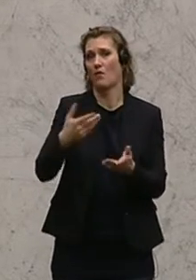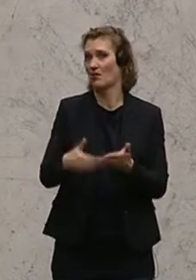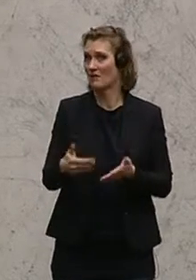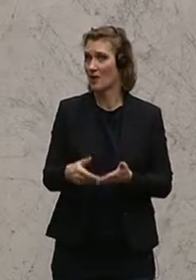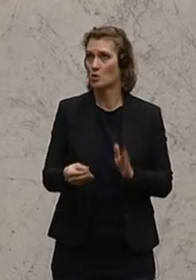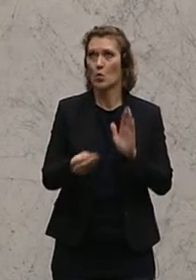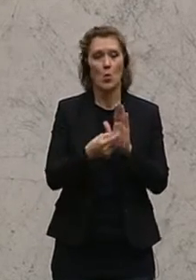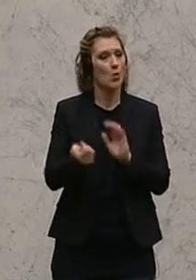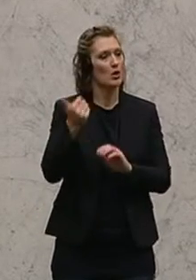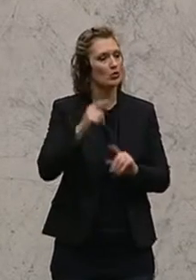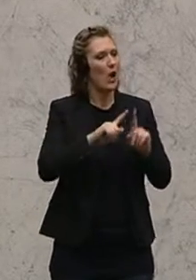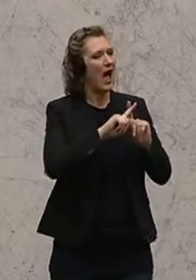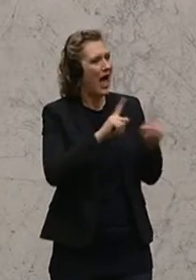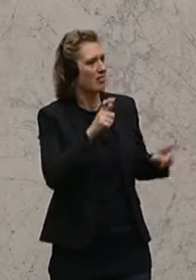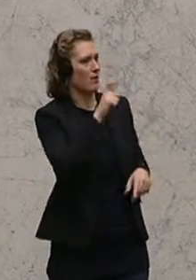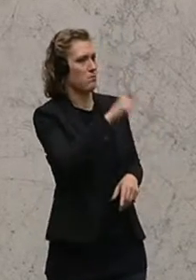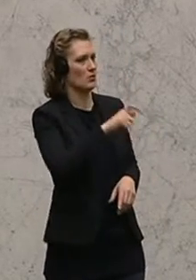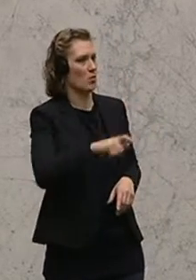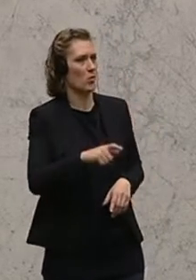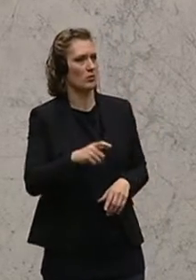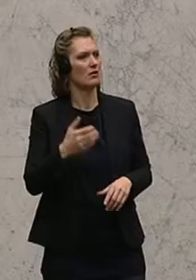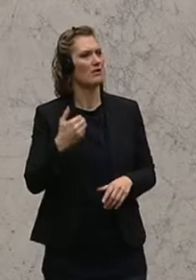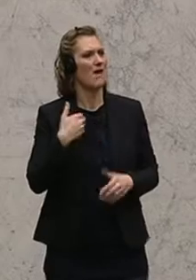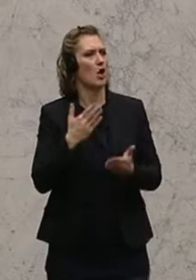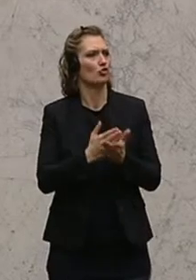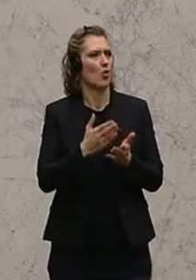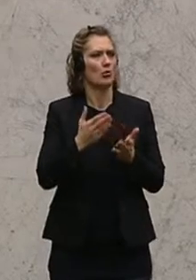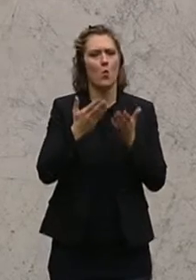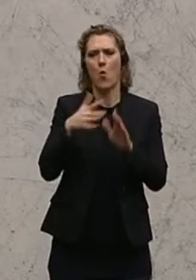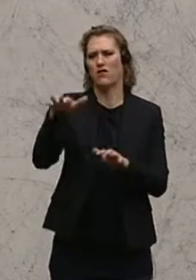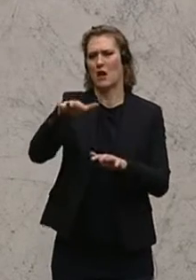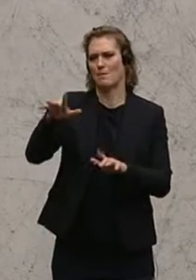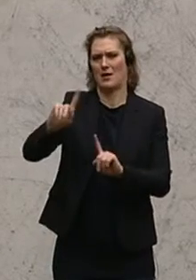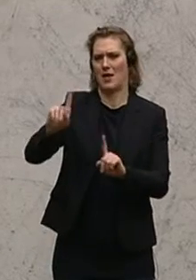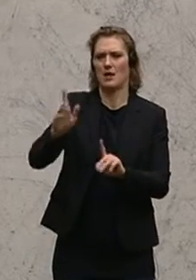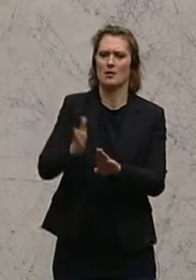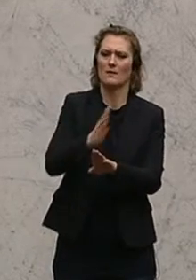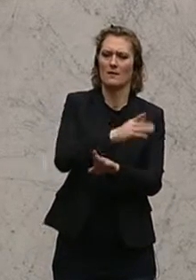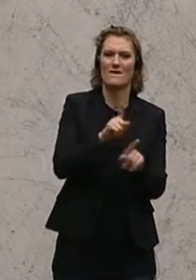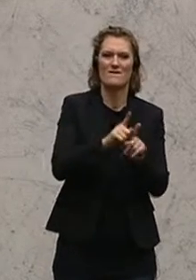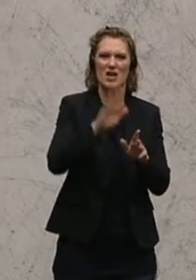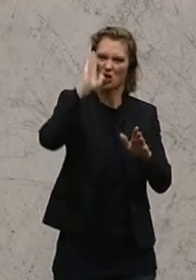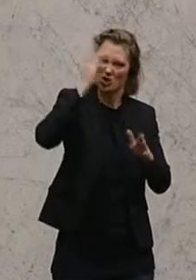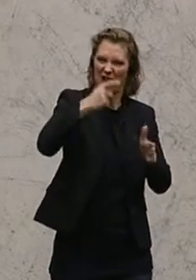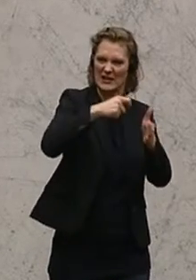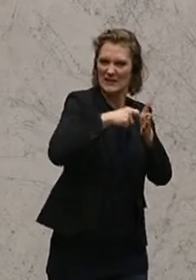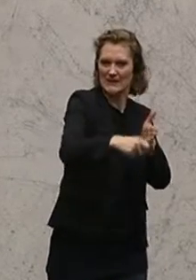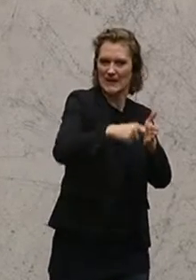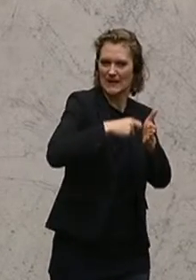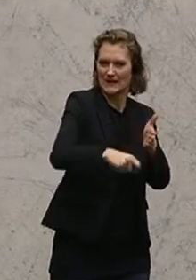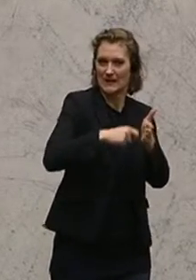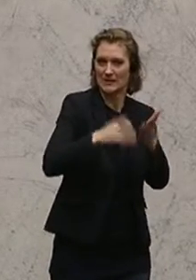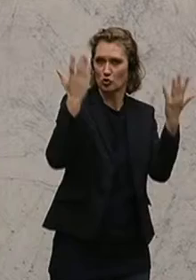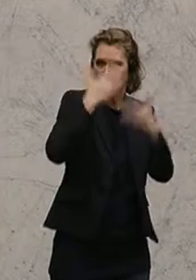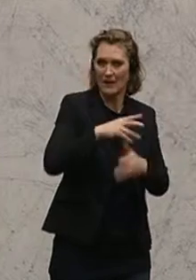zusätzlich ja noch explizit all jene Personen, die nicht jetzt schon Personen im öffentlichen Interesse sind, geschwärzt, damit eben nicht einmal